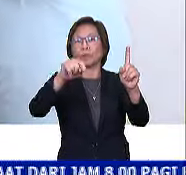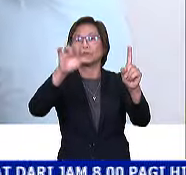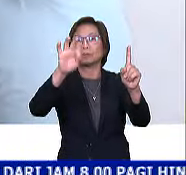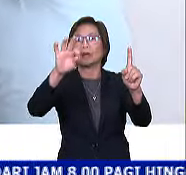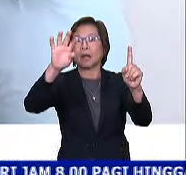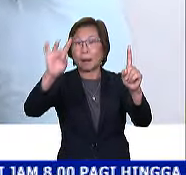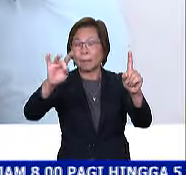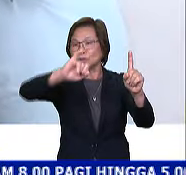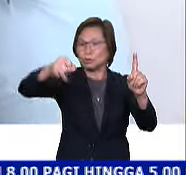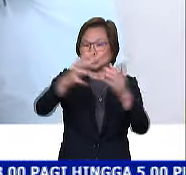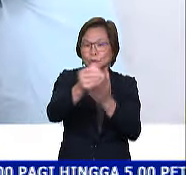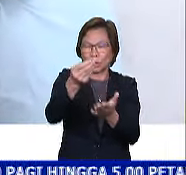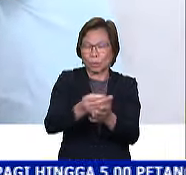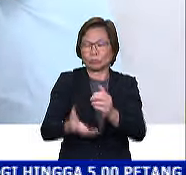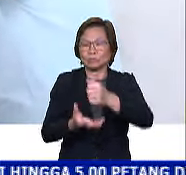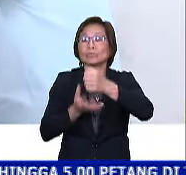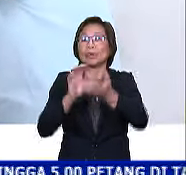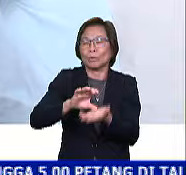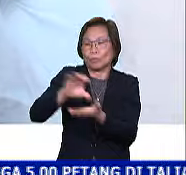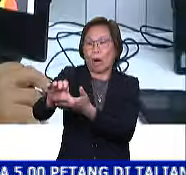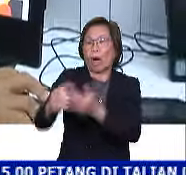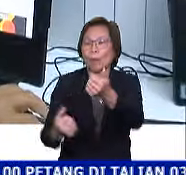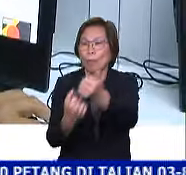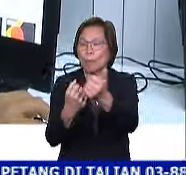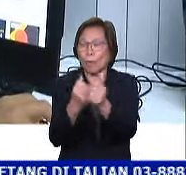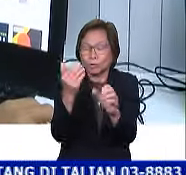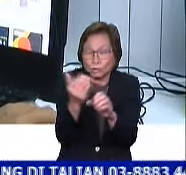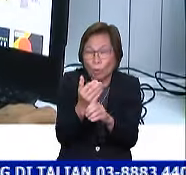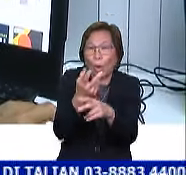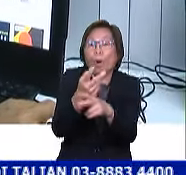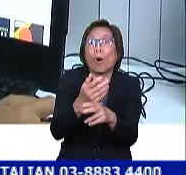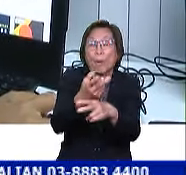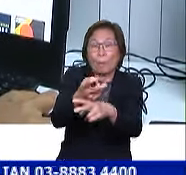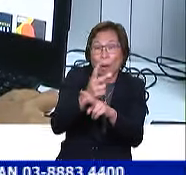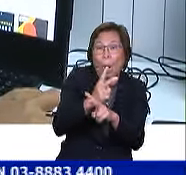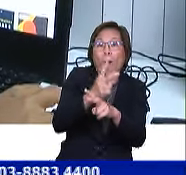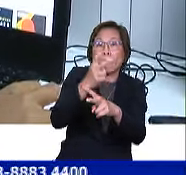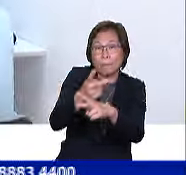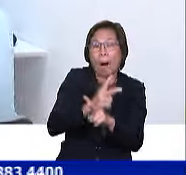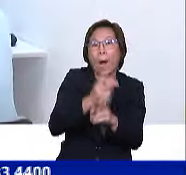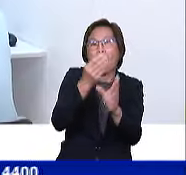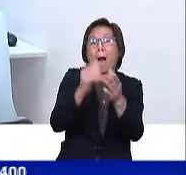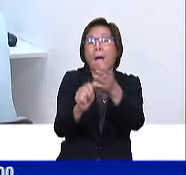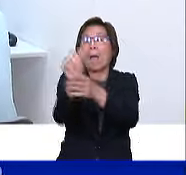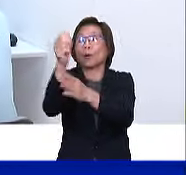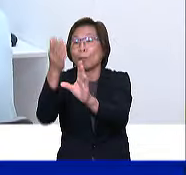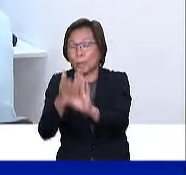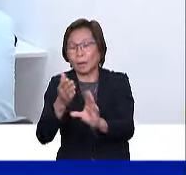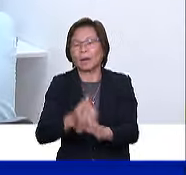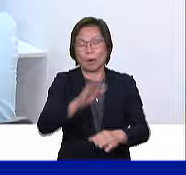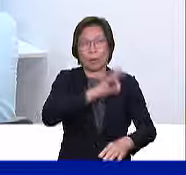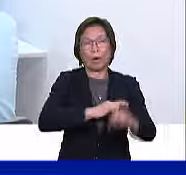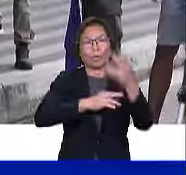juta telah disalurkan di bawah skim pembiayaan mikrokredit agrobank. Jumlah tersebut telah memanfaatkan 13